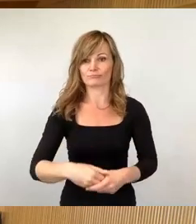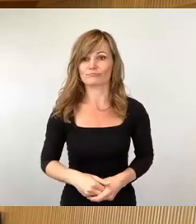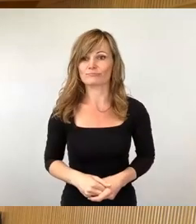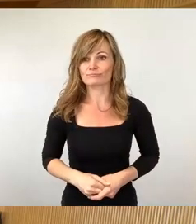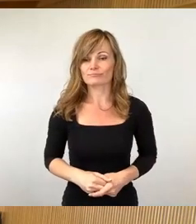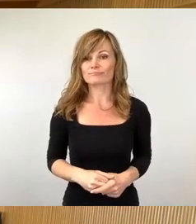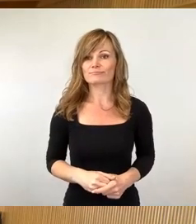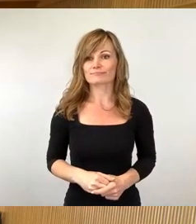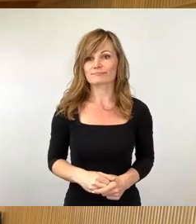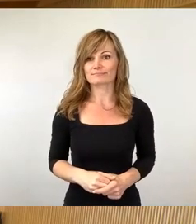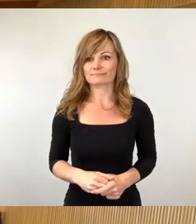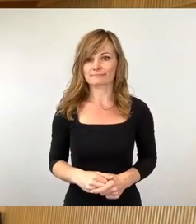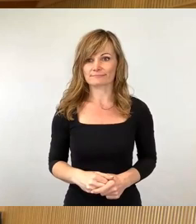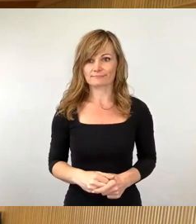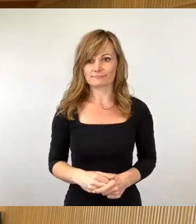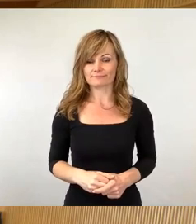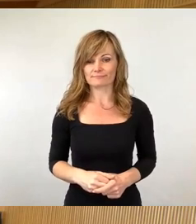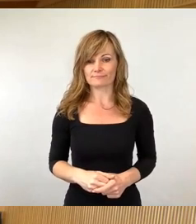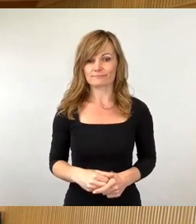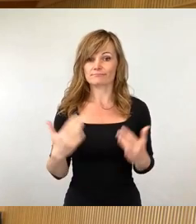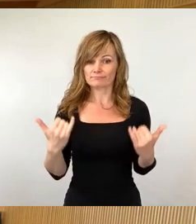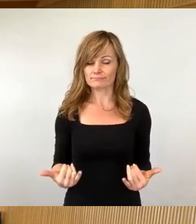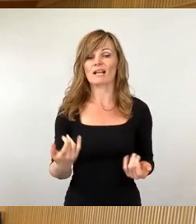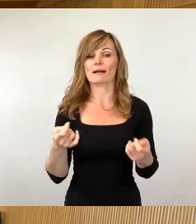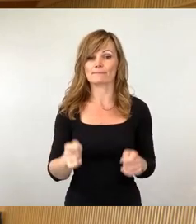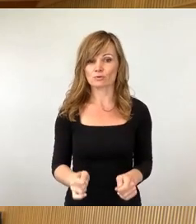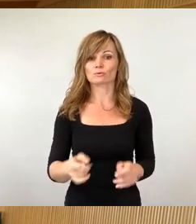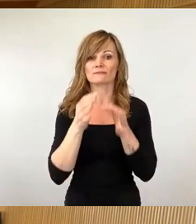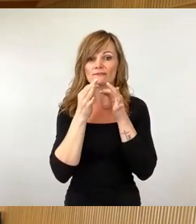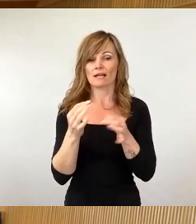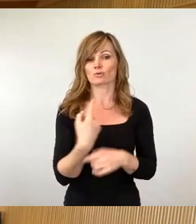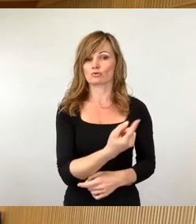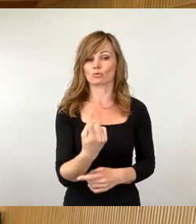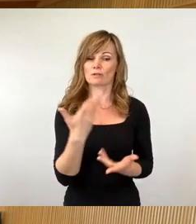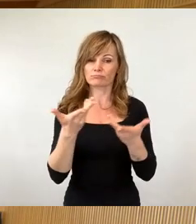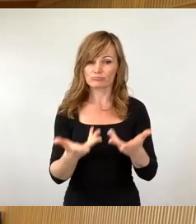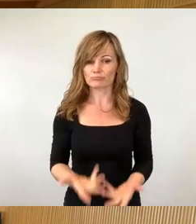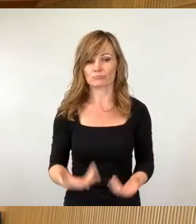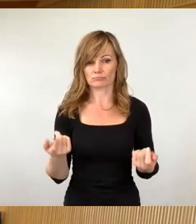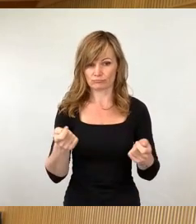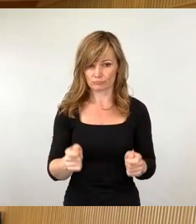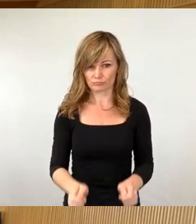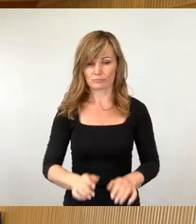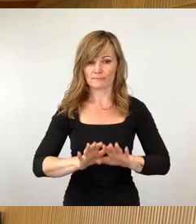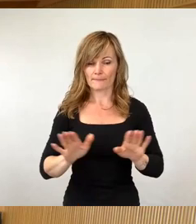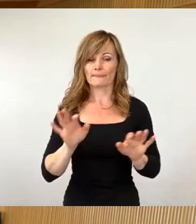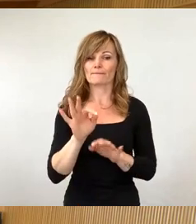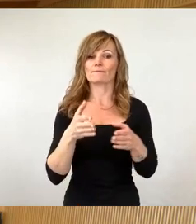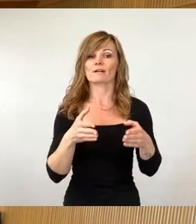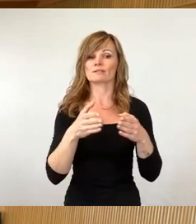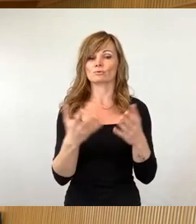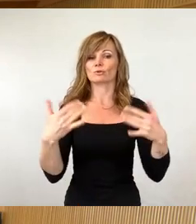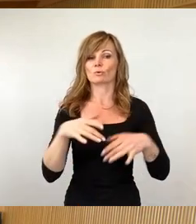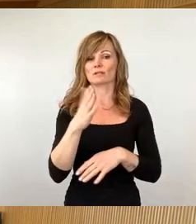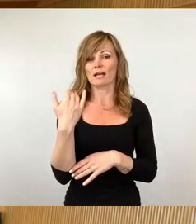So, und damit kommen wir zu Abschluss der Fragestunde und der Fragerunde. Und für die Fraktionslosen darf das heute Herr